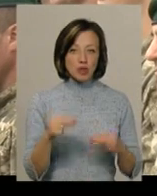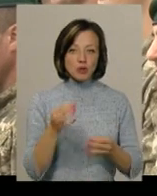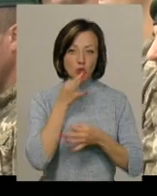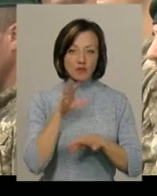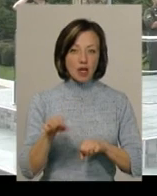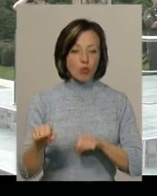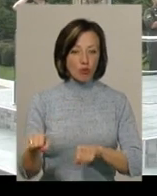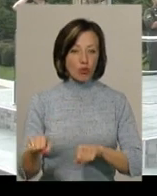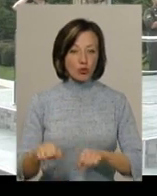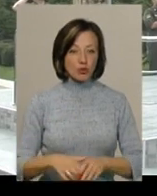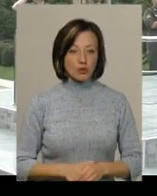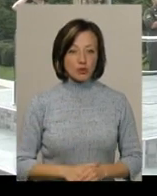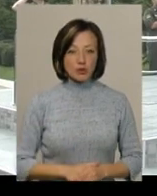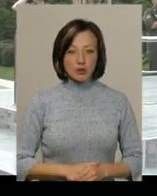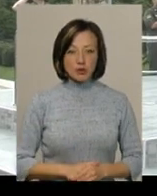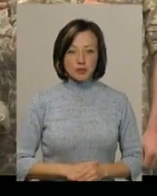універсального бою.